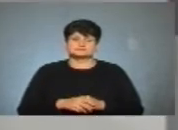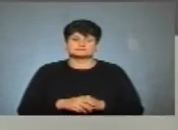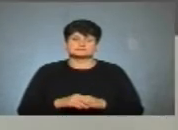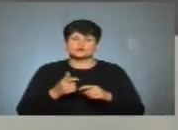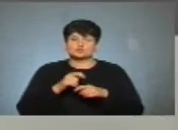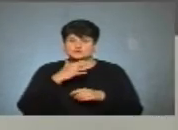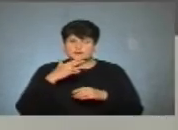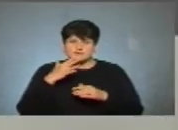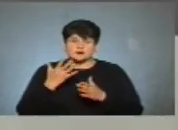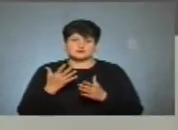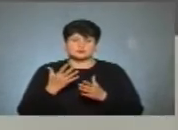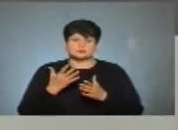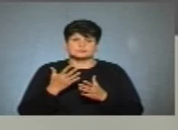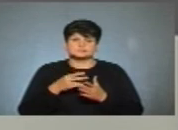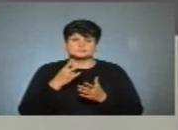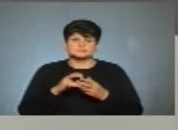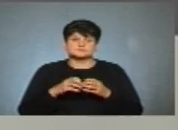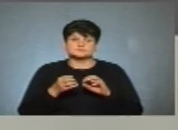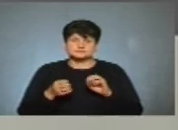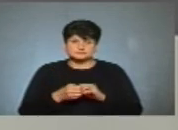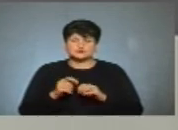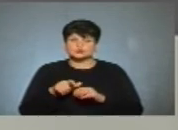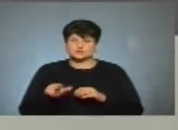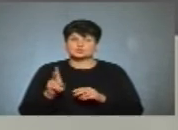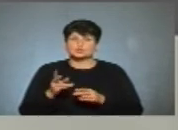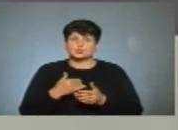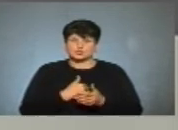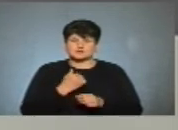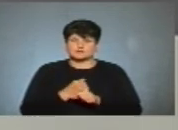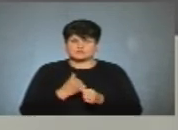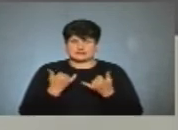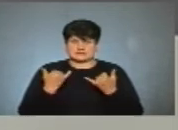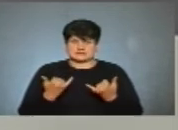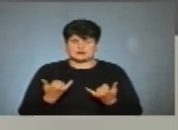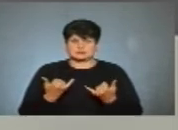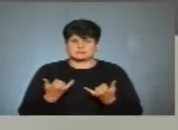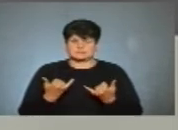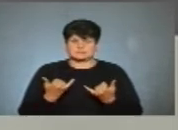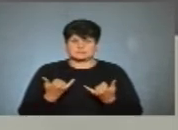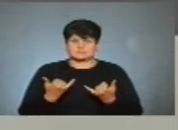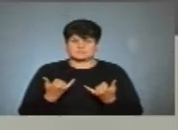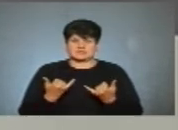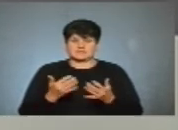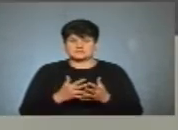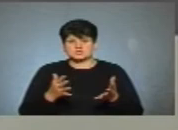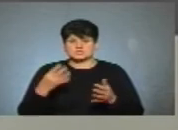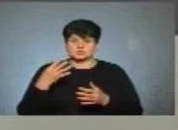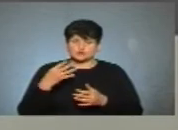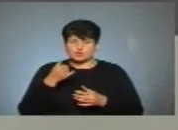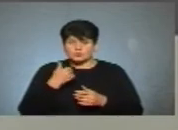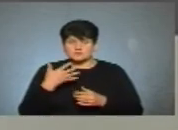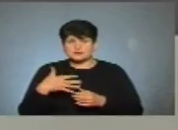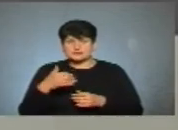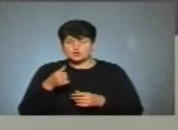Дуже багато стикаюся з такою проблемою, що люди, які хочуть працювати зараз, яким поза 40 років, поза 50,